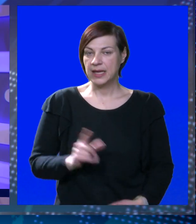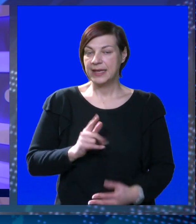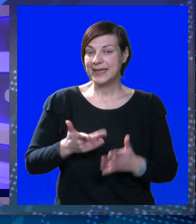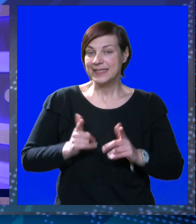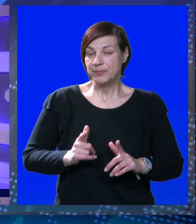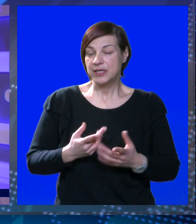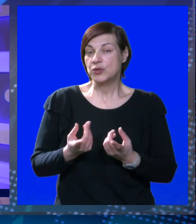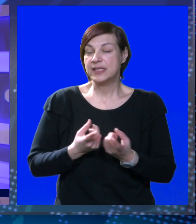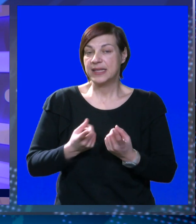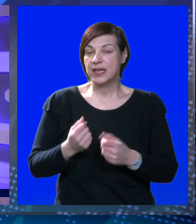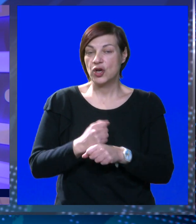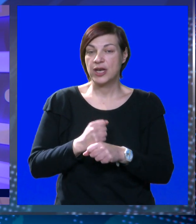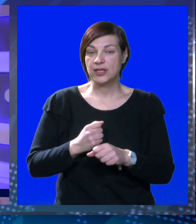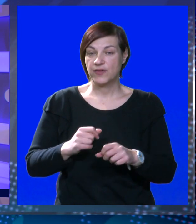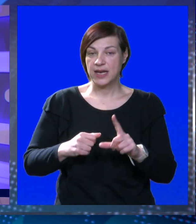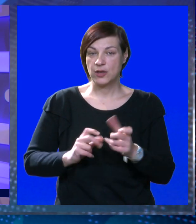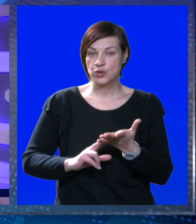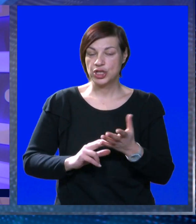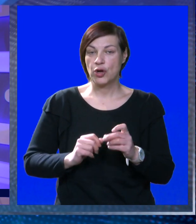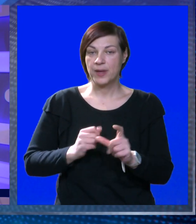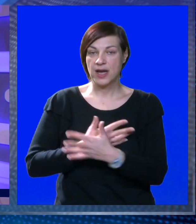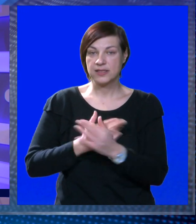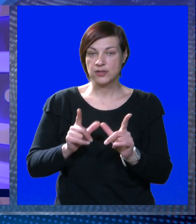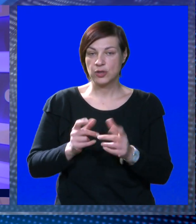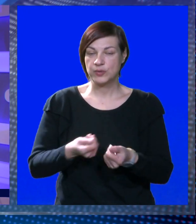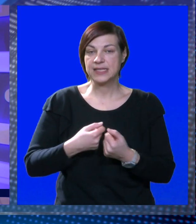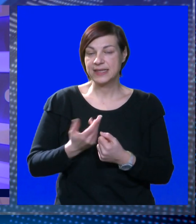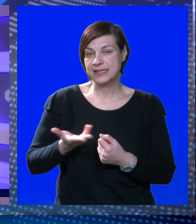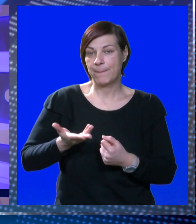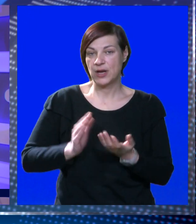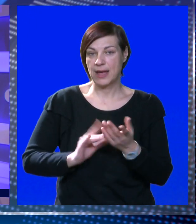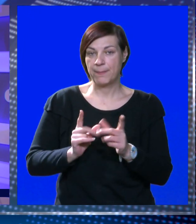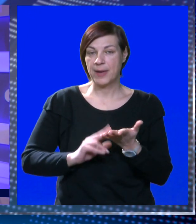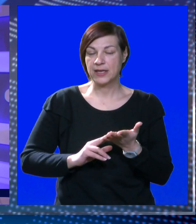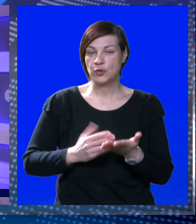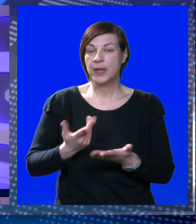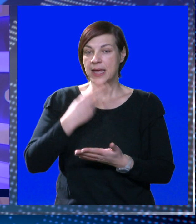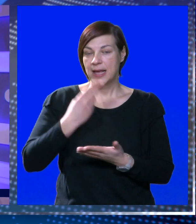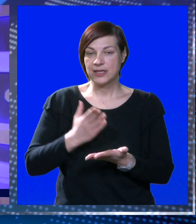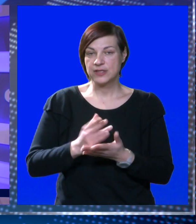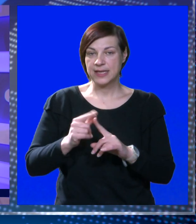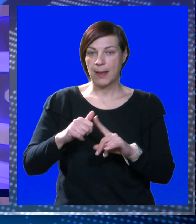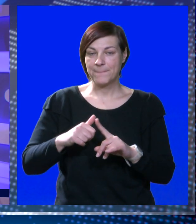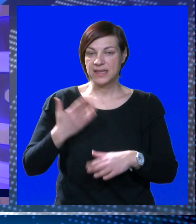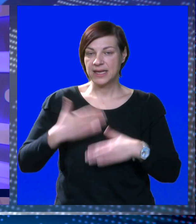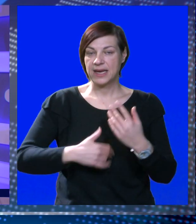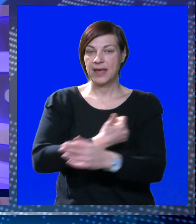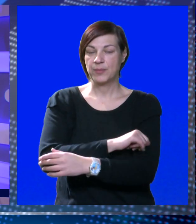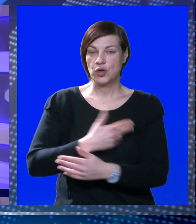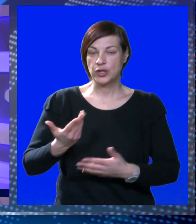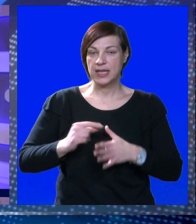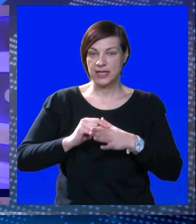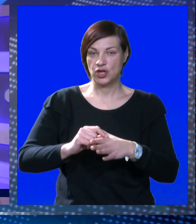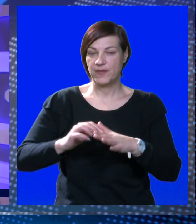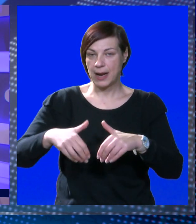Ne smiraju se tenzije oko Radova na Lučinom razdolju. Nakon što je zajednica ponuditelja Magnum Supra i elektrocentar Petek još krajem prošle